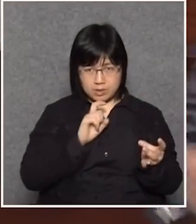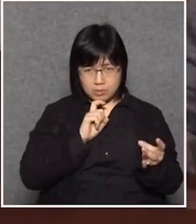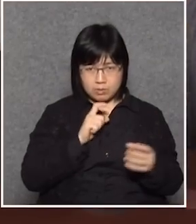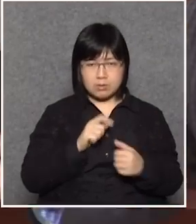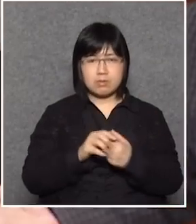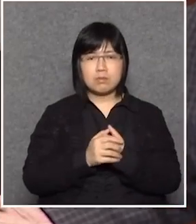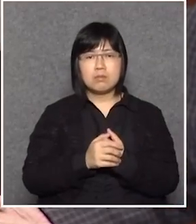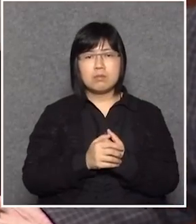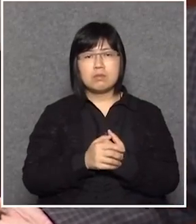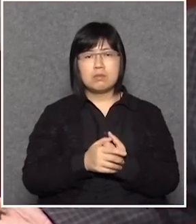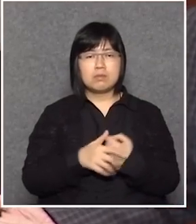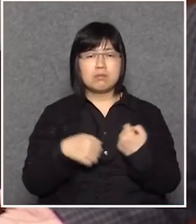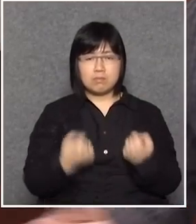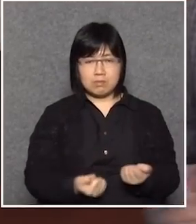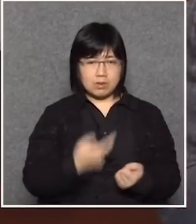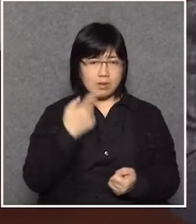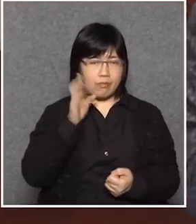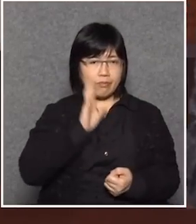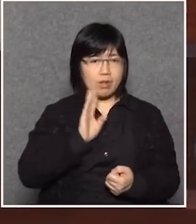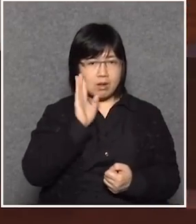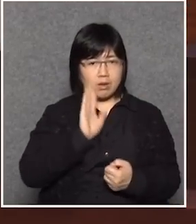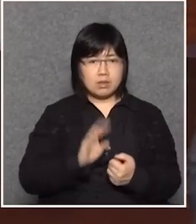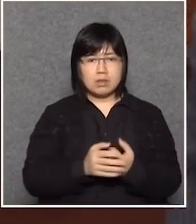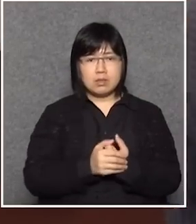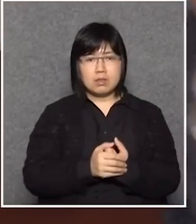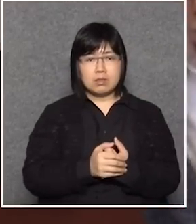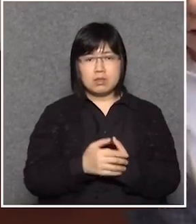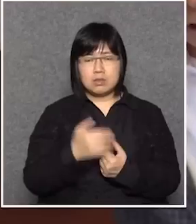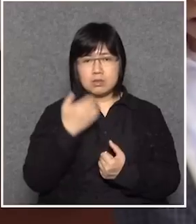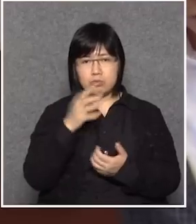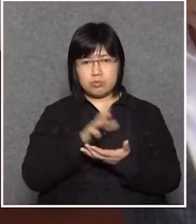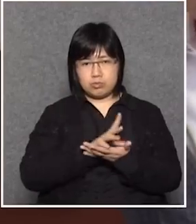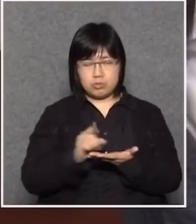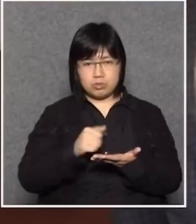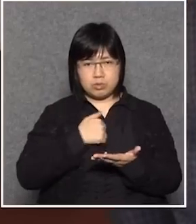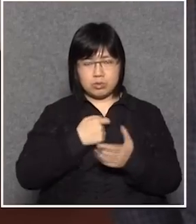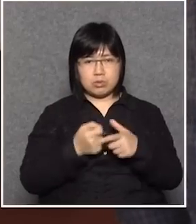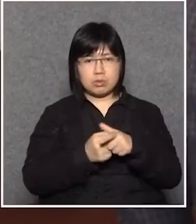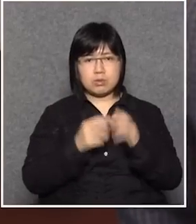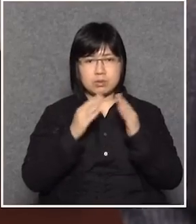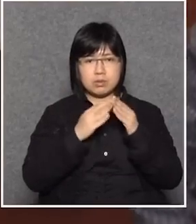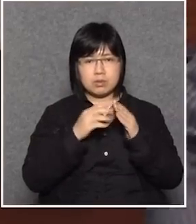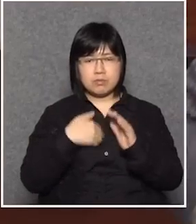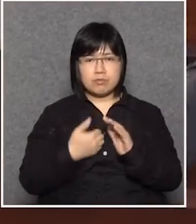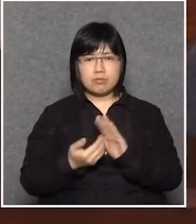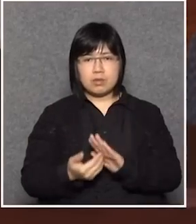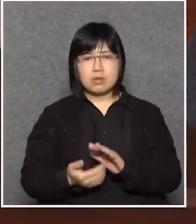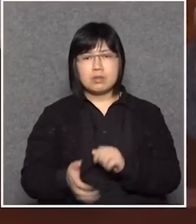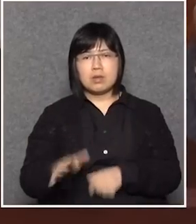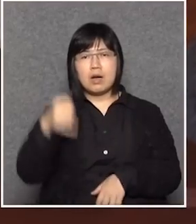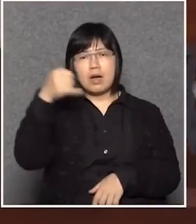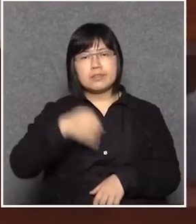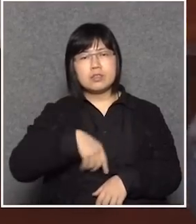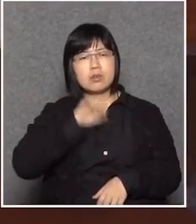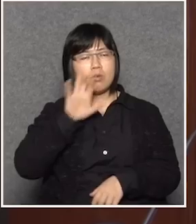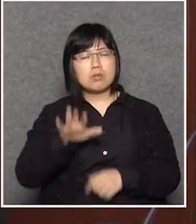就是這個意思很簡單所以新訴專員工處也要防止下次再說